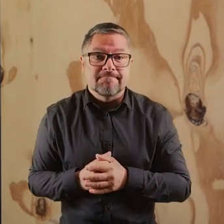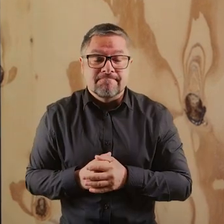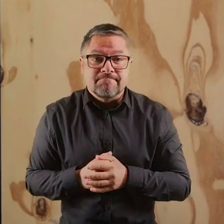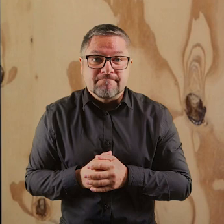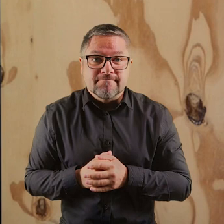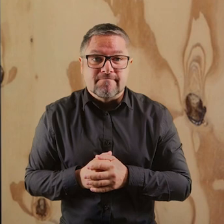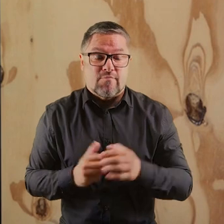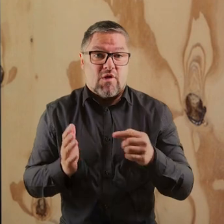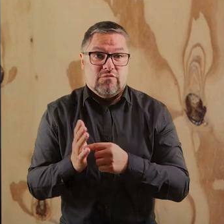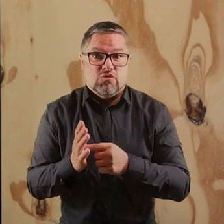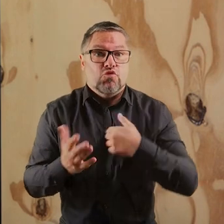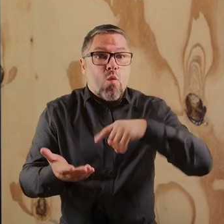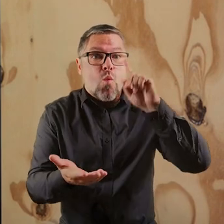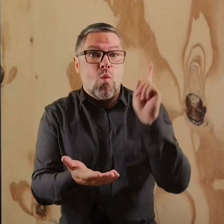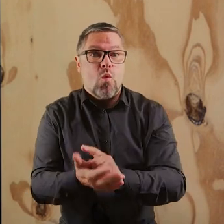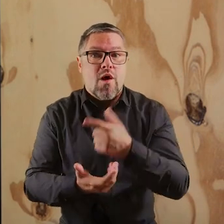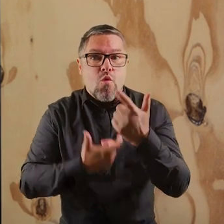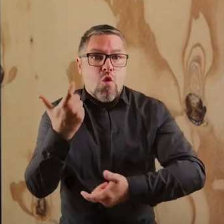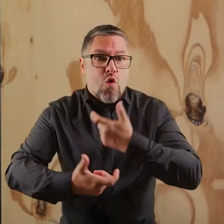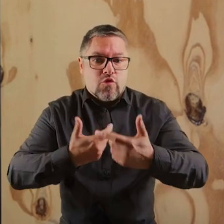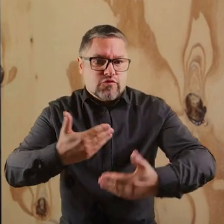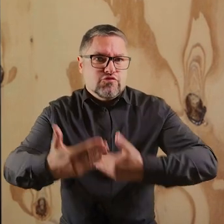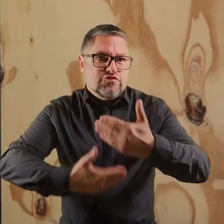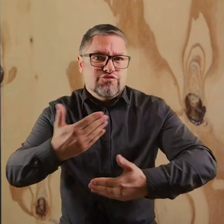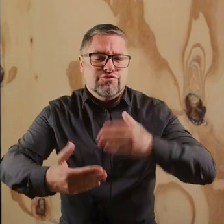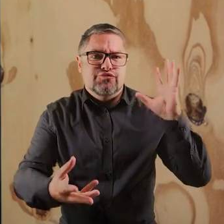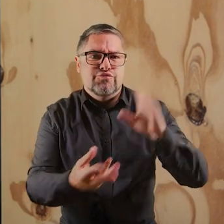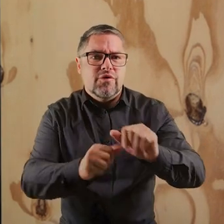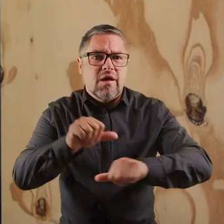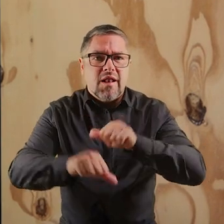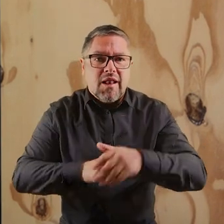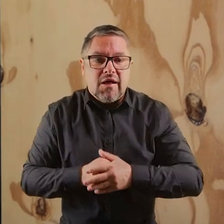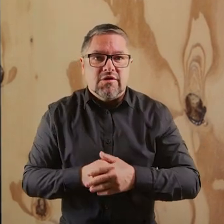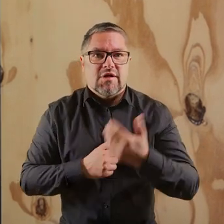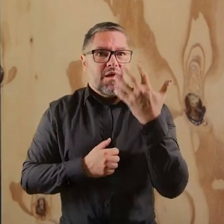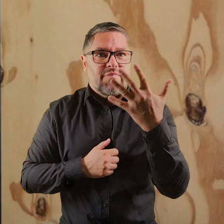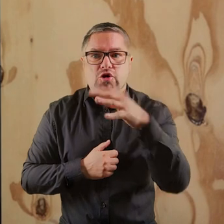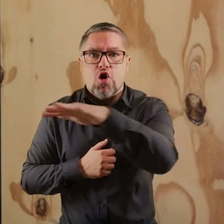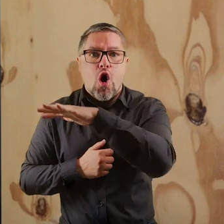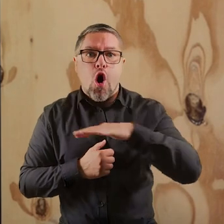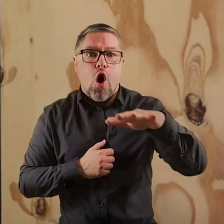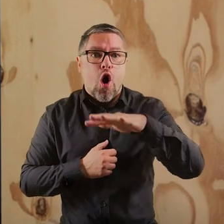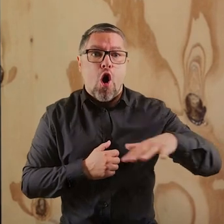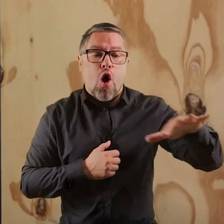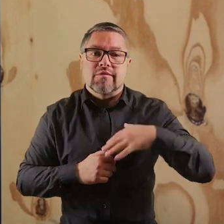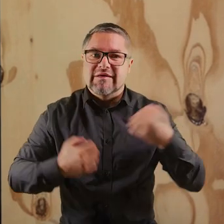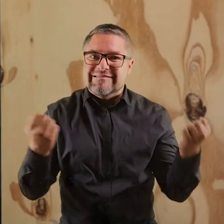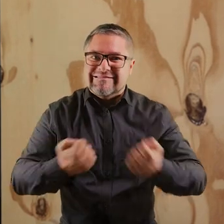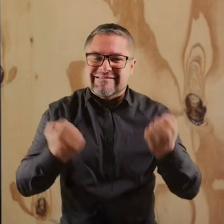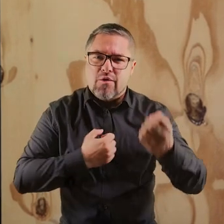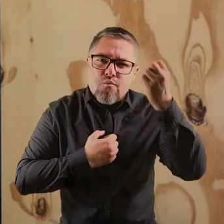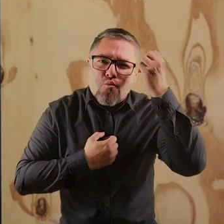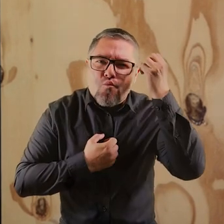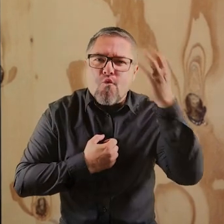co udało nam się wypracować przez te lata, to jest pięć obszarów, w których staramy się